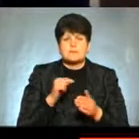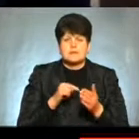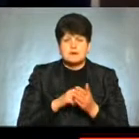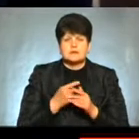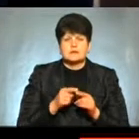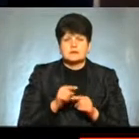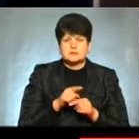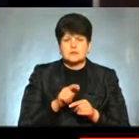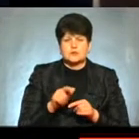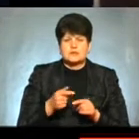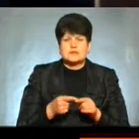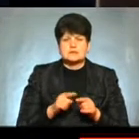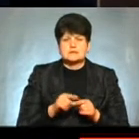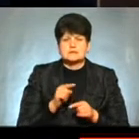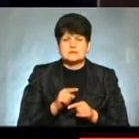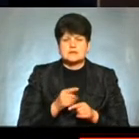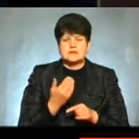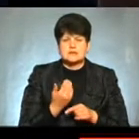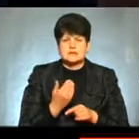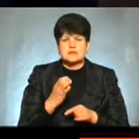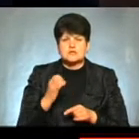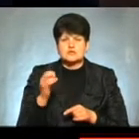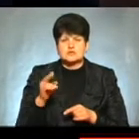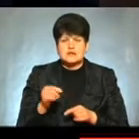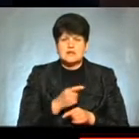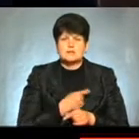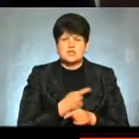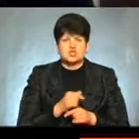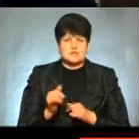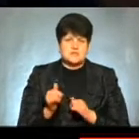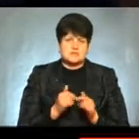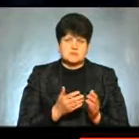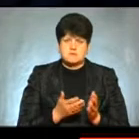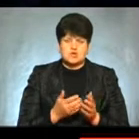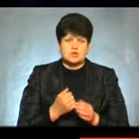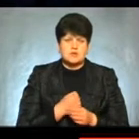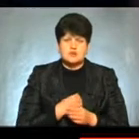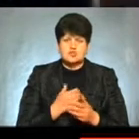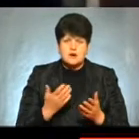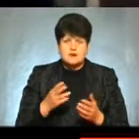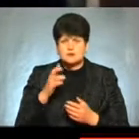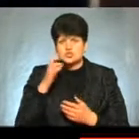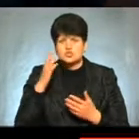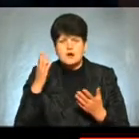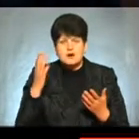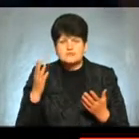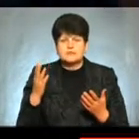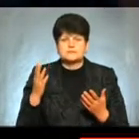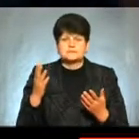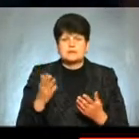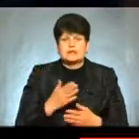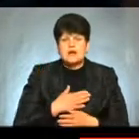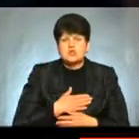цих людей на сьогоднішній день Це є існє соціальне та медичне забезпечення На жаль, держава